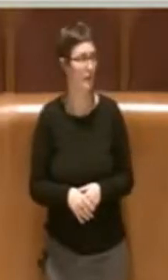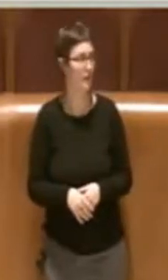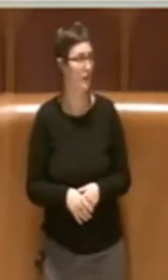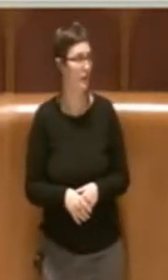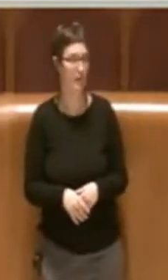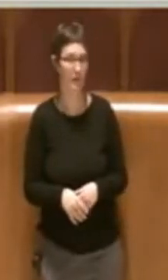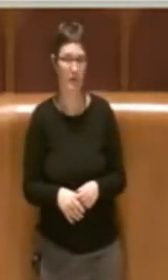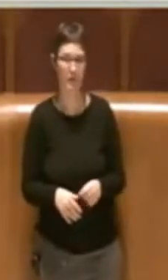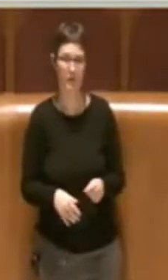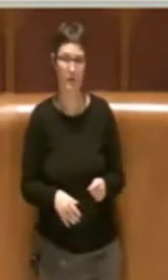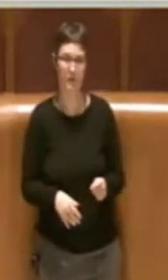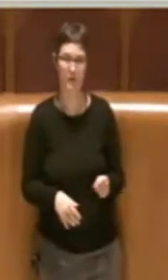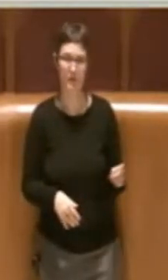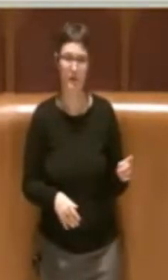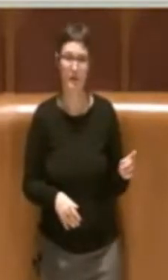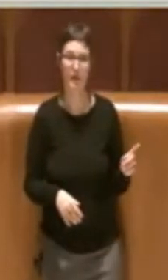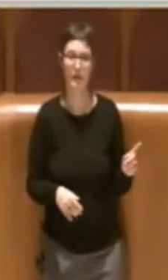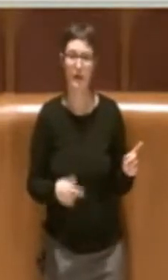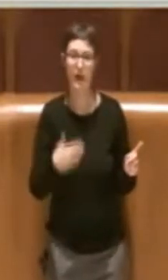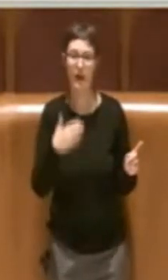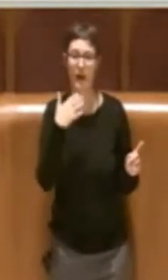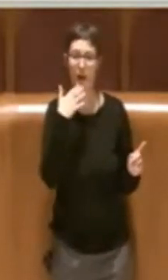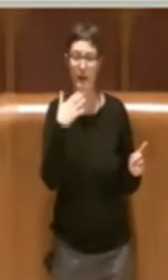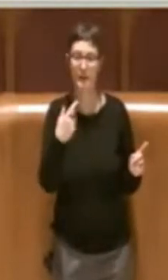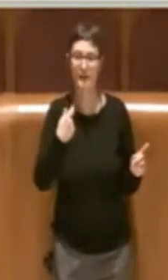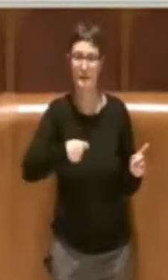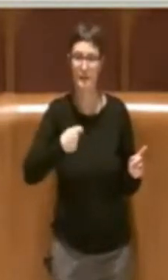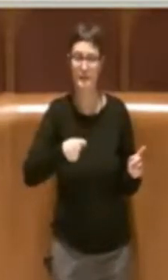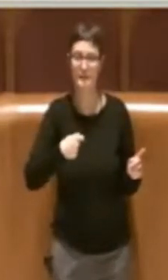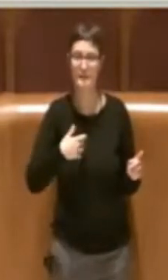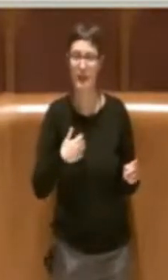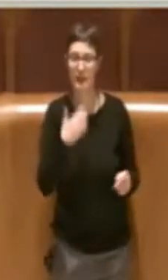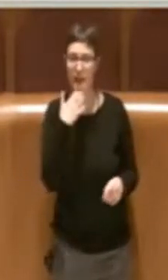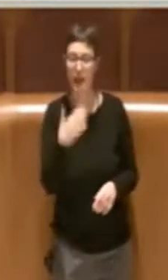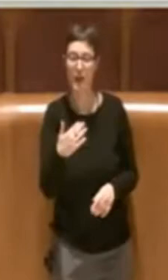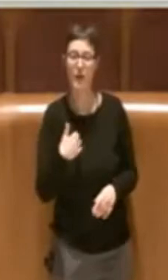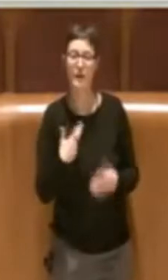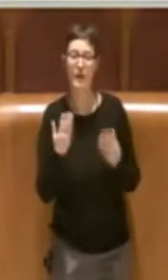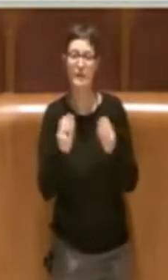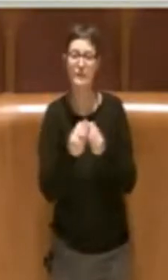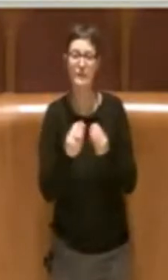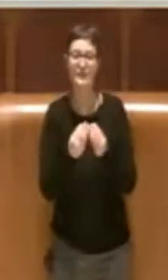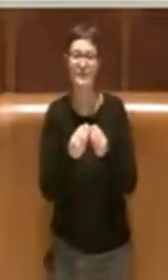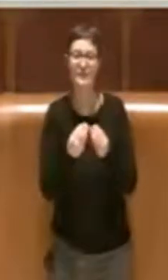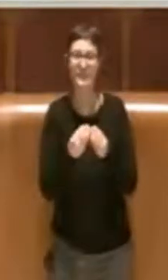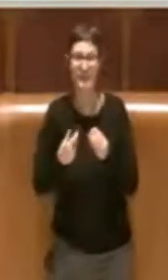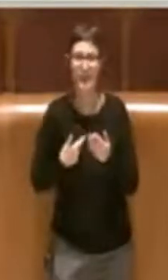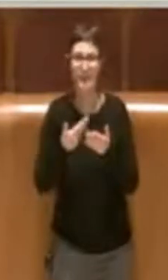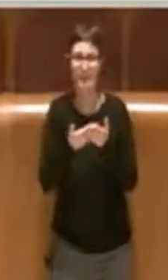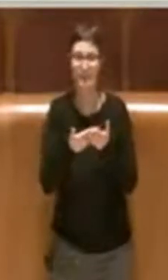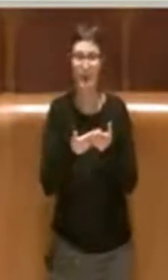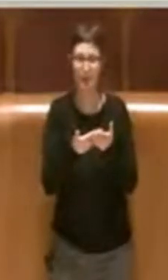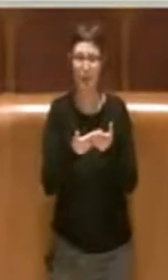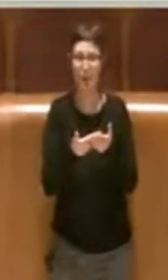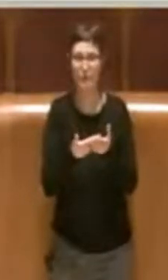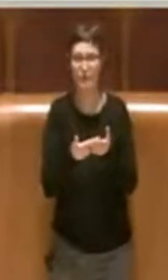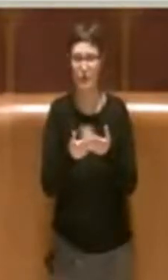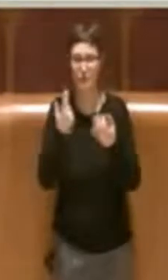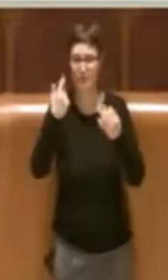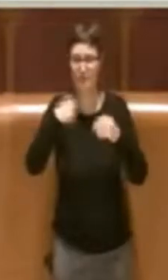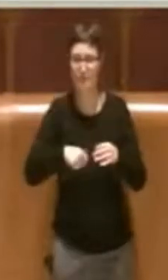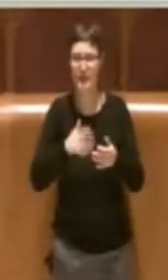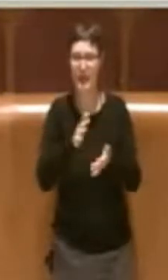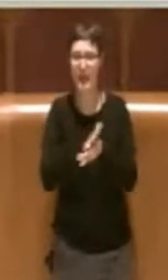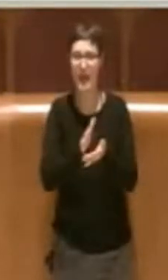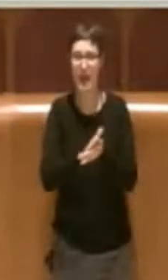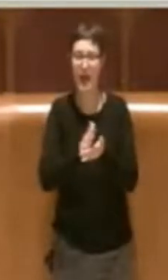Sì, grazie Presidente, ringrazio i colleghi che hanno proposto questo atto di indirizzo che ovviamente è